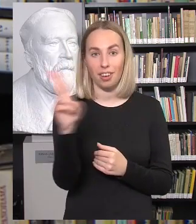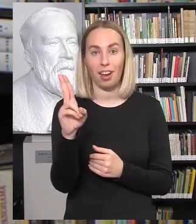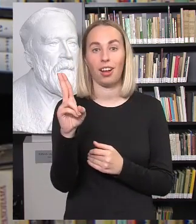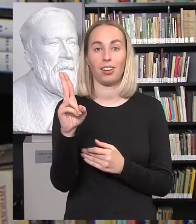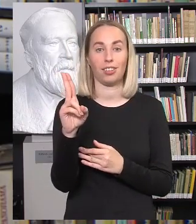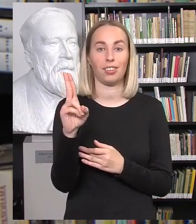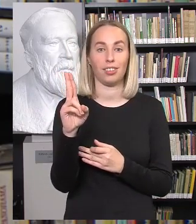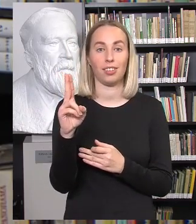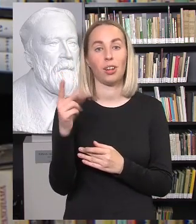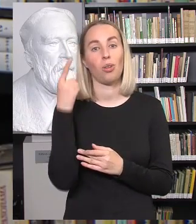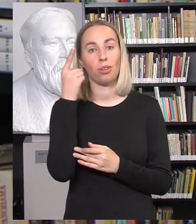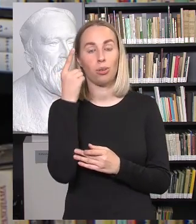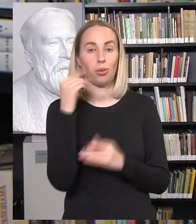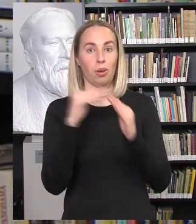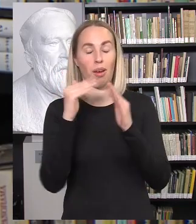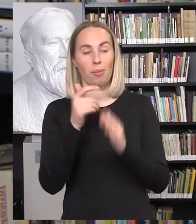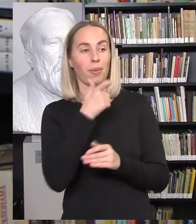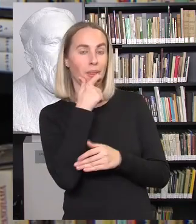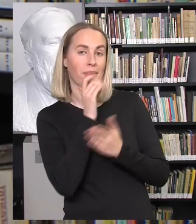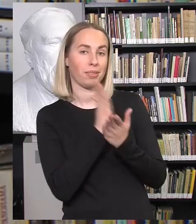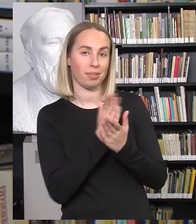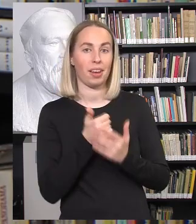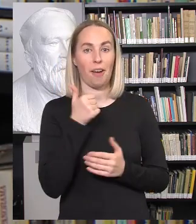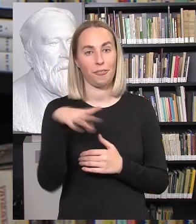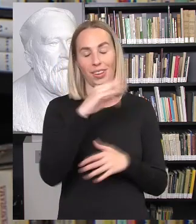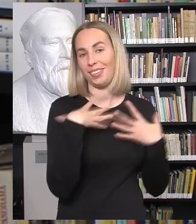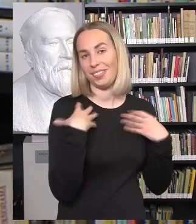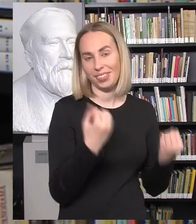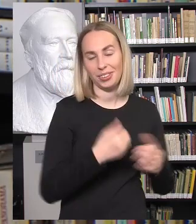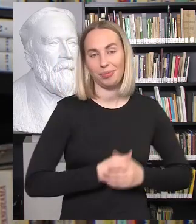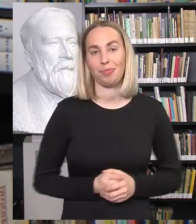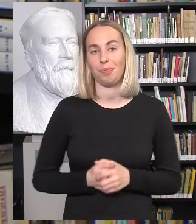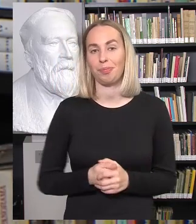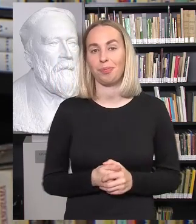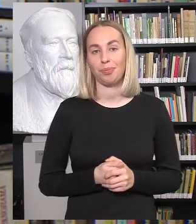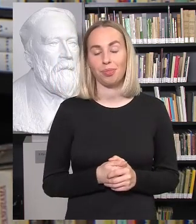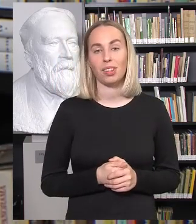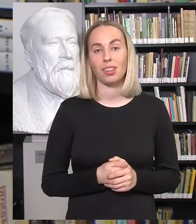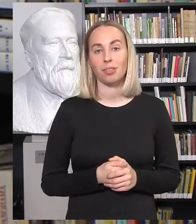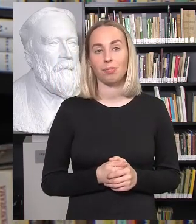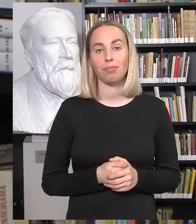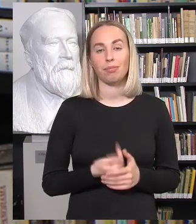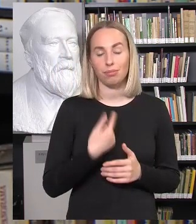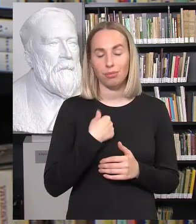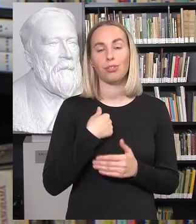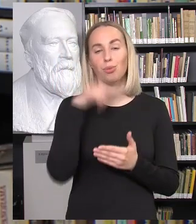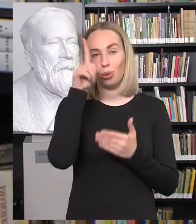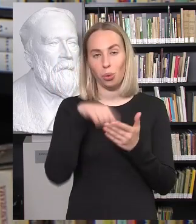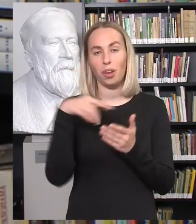liko mūsų stebėti savo namuose. Na, bet kuriuo atveju esu tikras, kad mes visi dalėjame sviltimi,